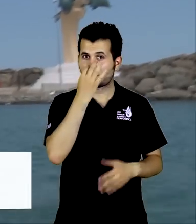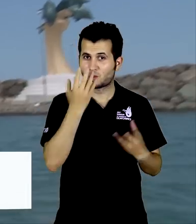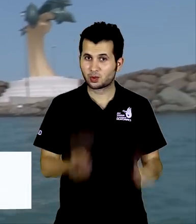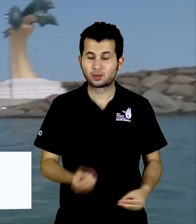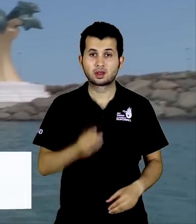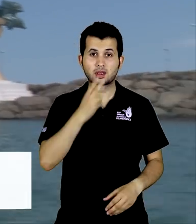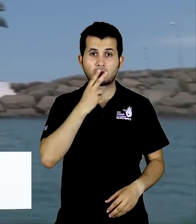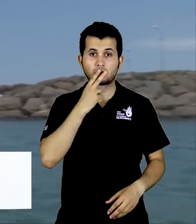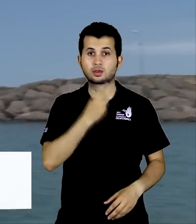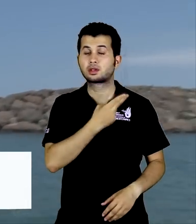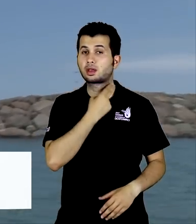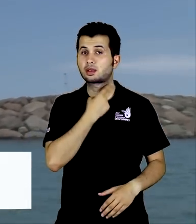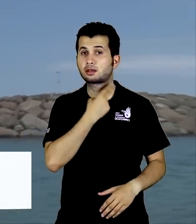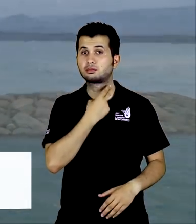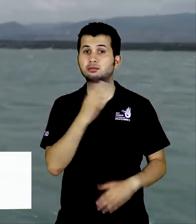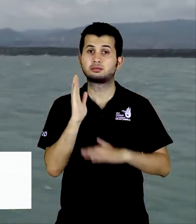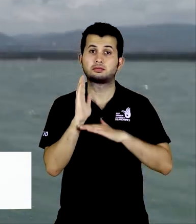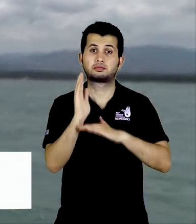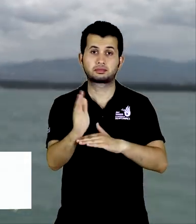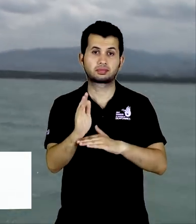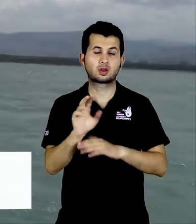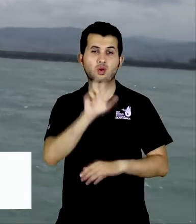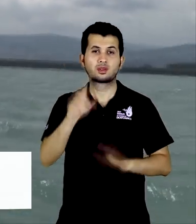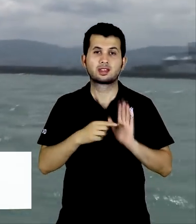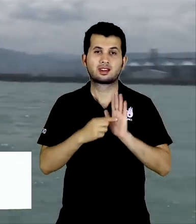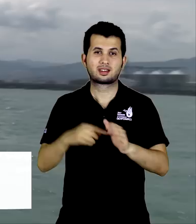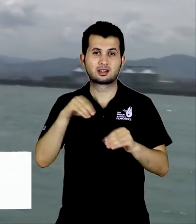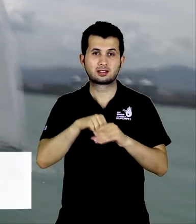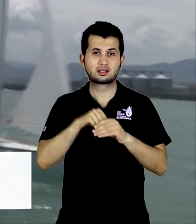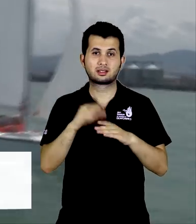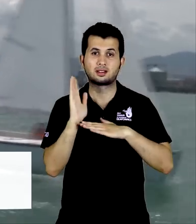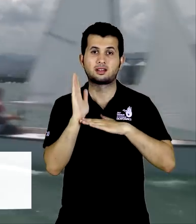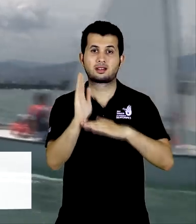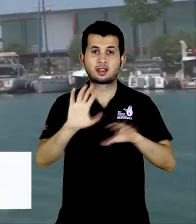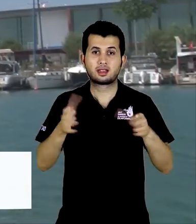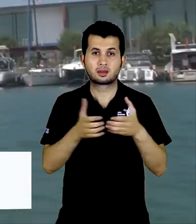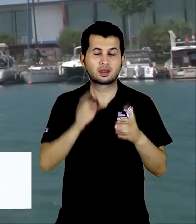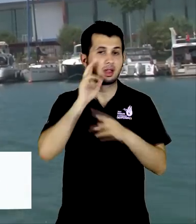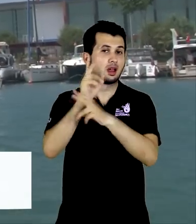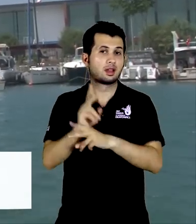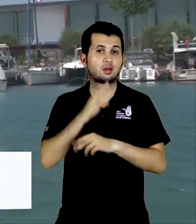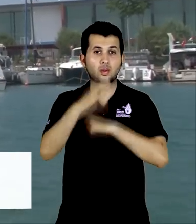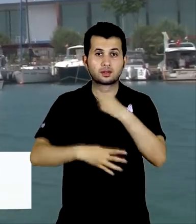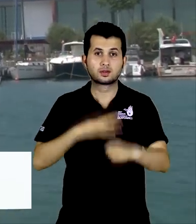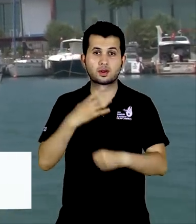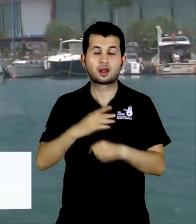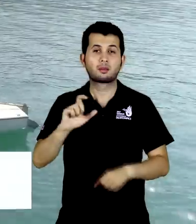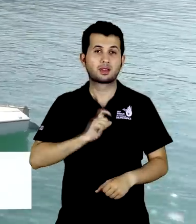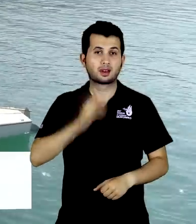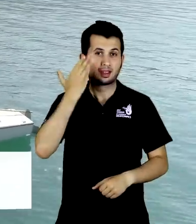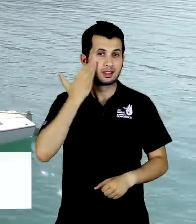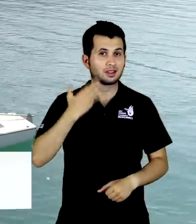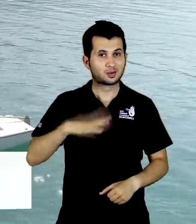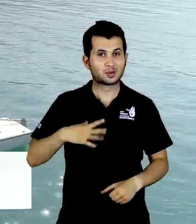Samsun Yelken Kulübü'nde gösteri amaçlı olarak denize açılan ekibin hayali, 4 yıl sonra bu kez madalya için seyre çıkabilmek.